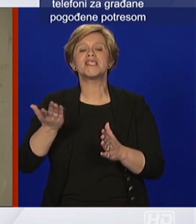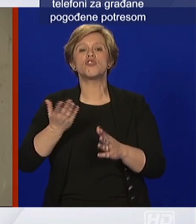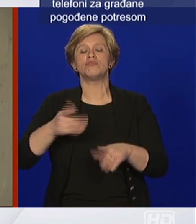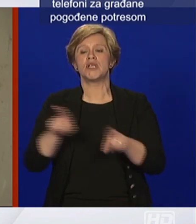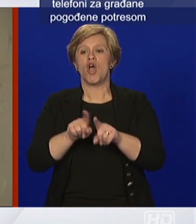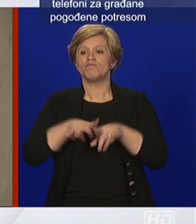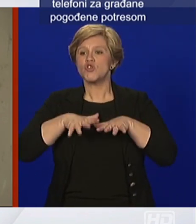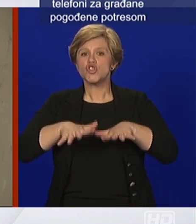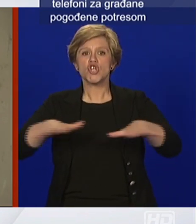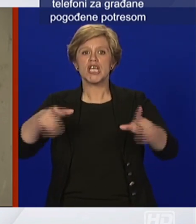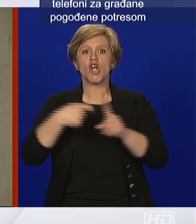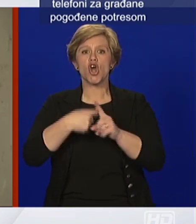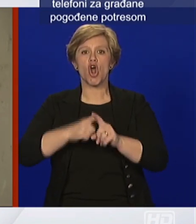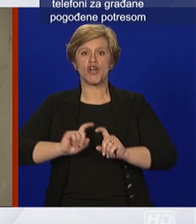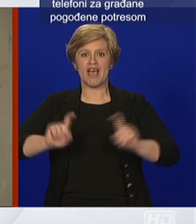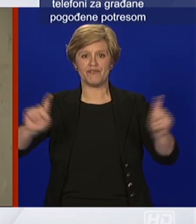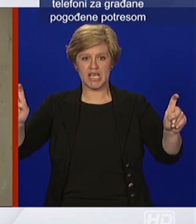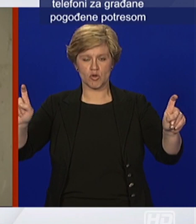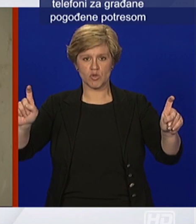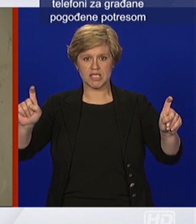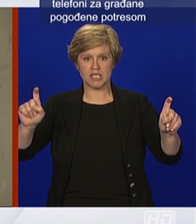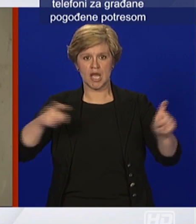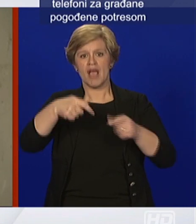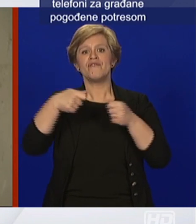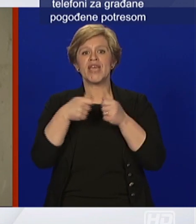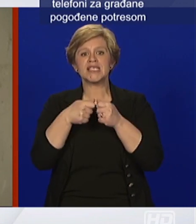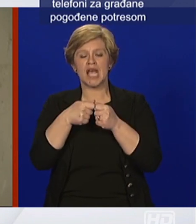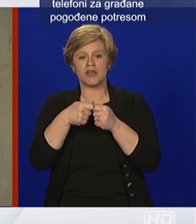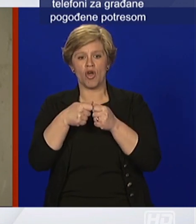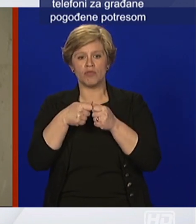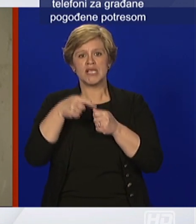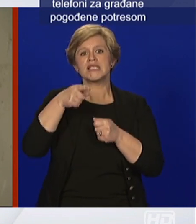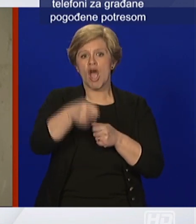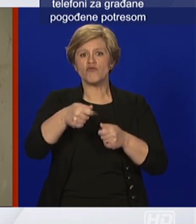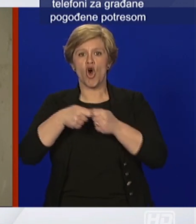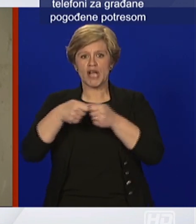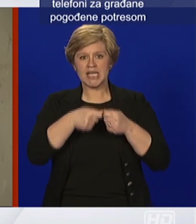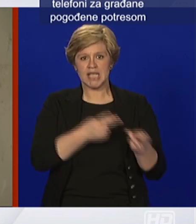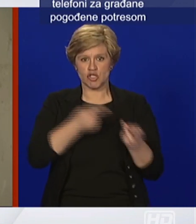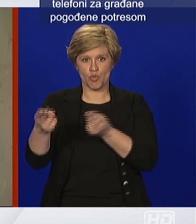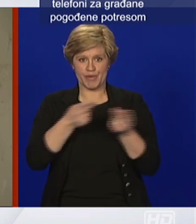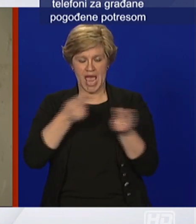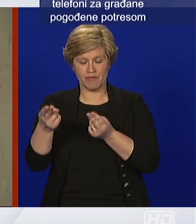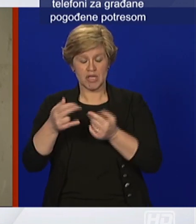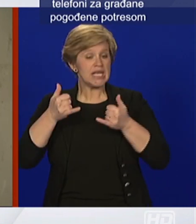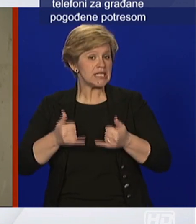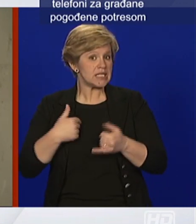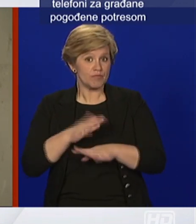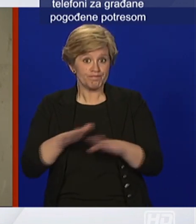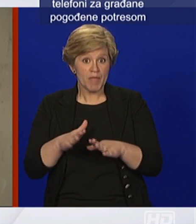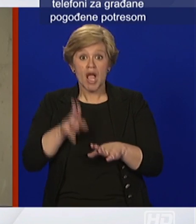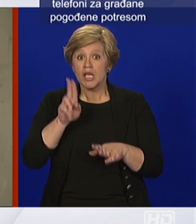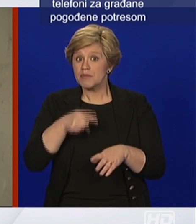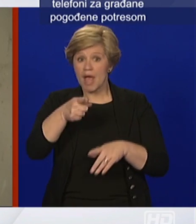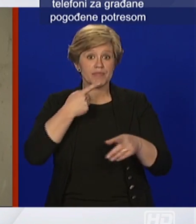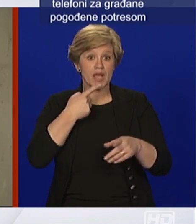ciklusu tog posla kako je on organiziran. Evo za sad toliko, pa ako imate par